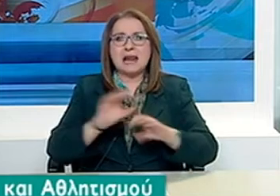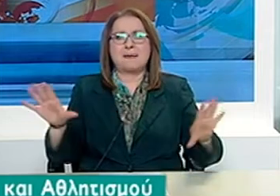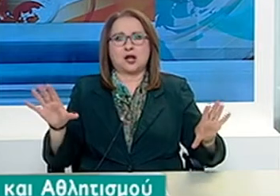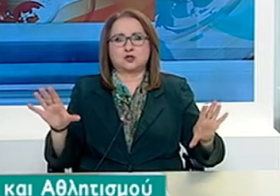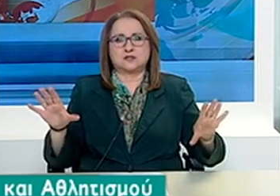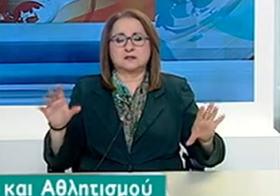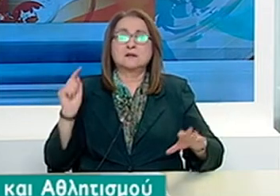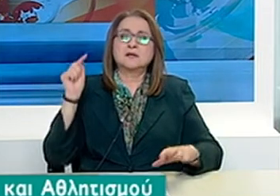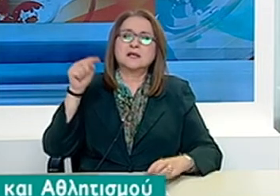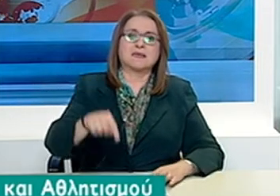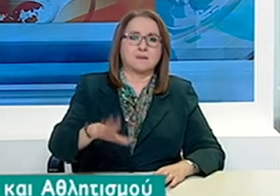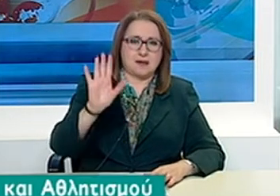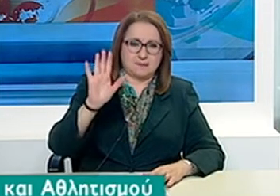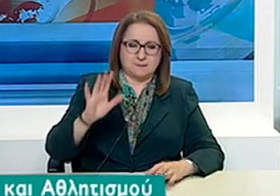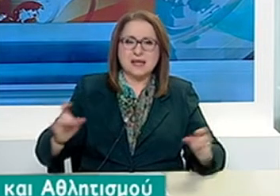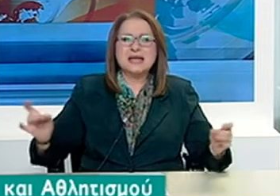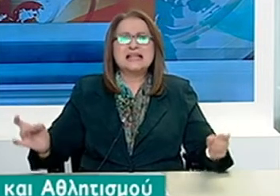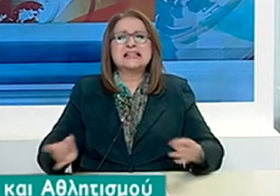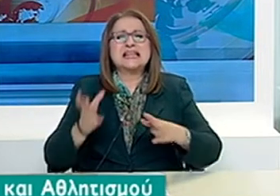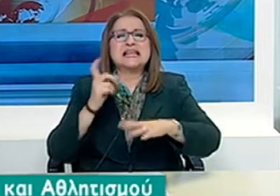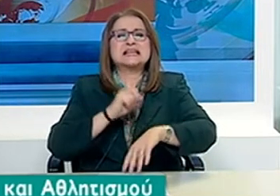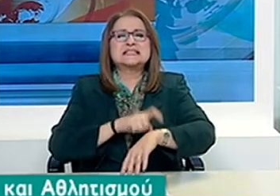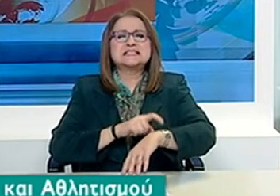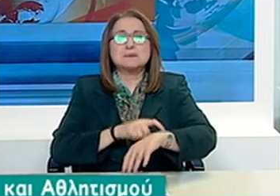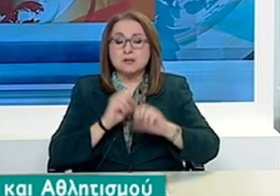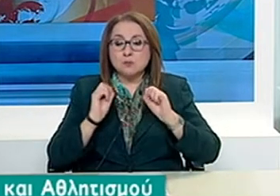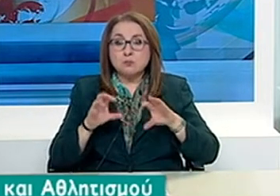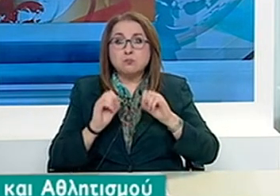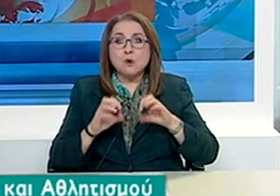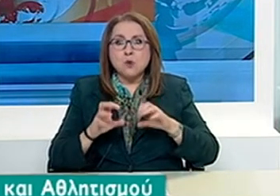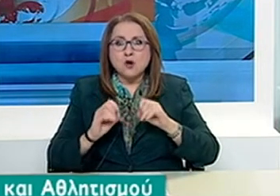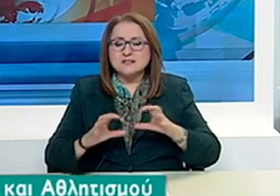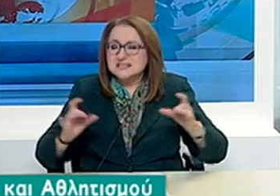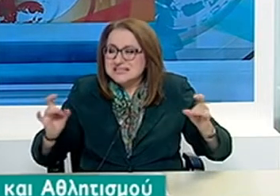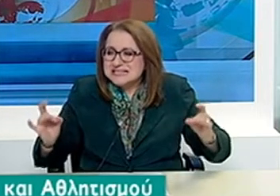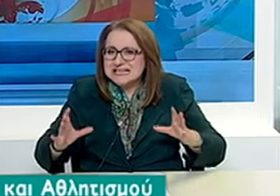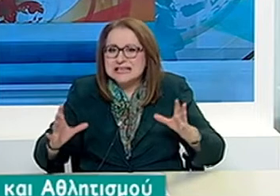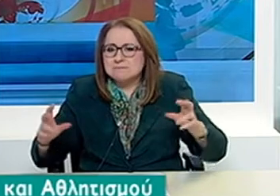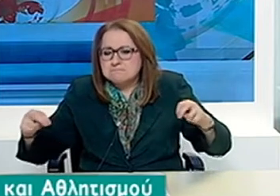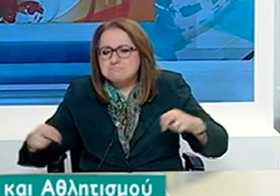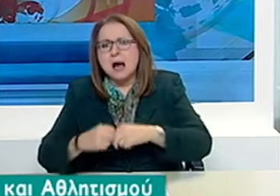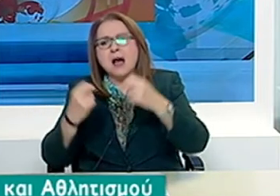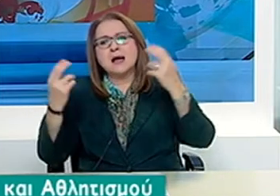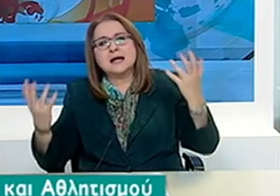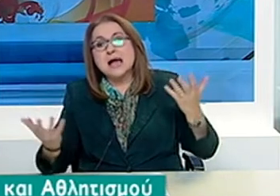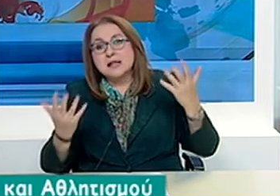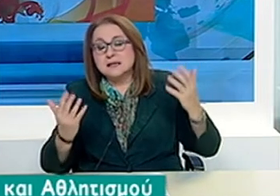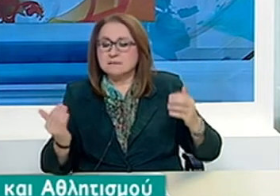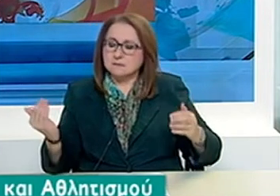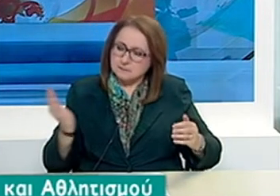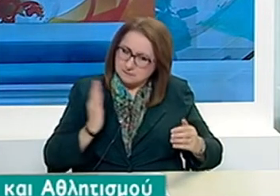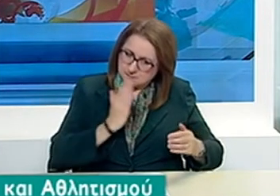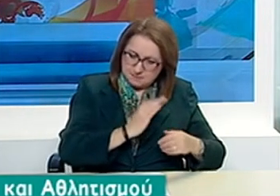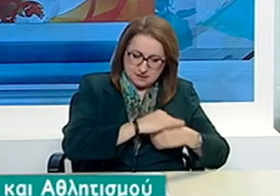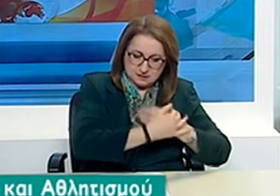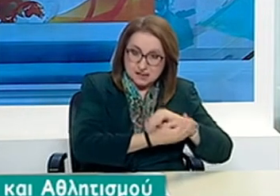διάρκεια της προπόνησης σε επαφή με άλλο άτομο αρχικά πλένουμε διεξοδικά τα χέρια μας ή χρησιμοποιούμε